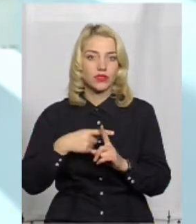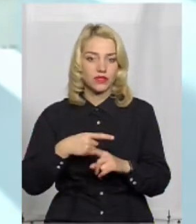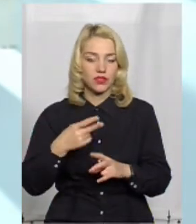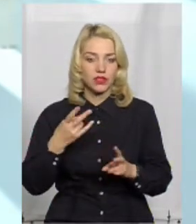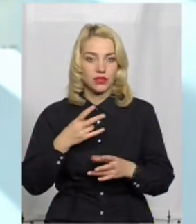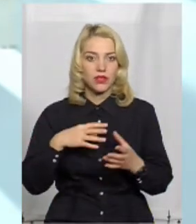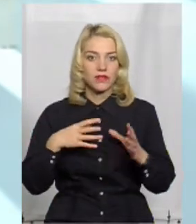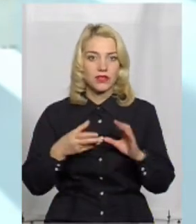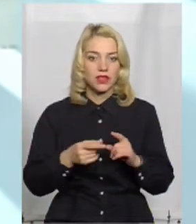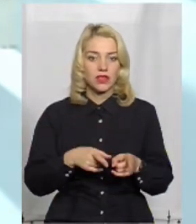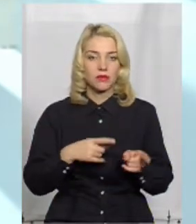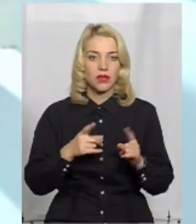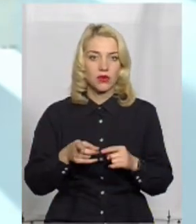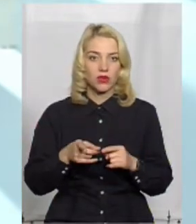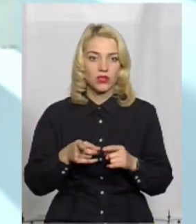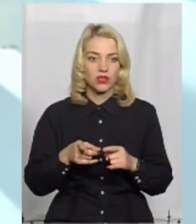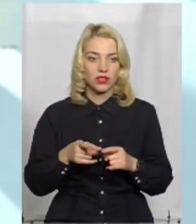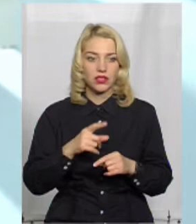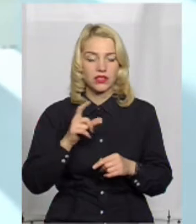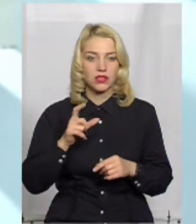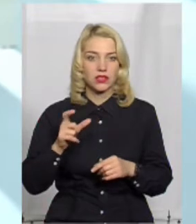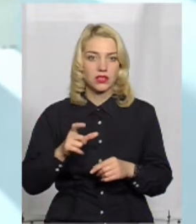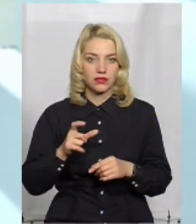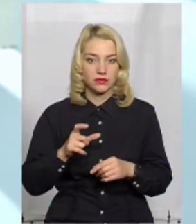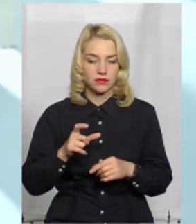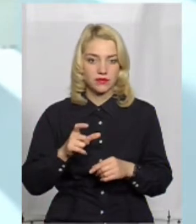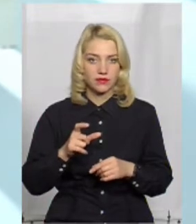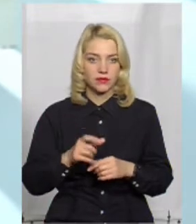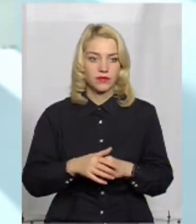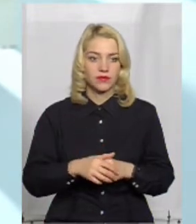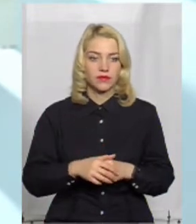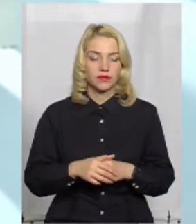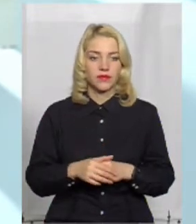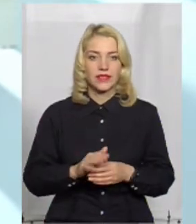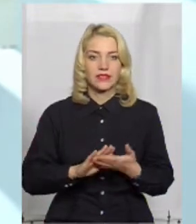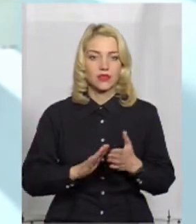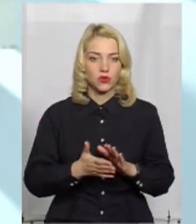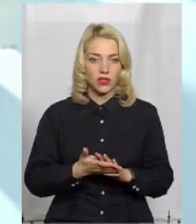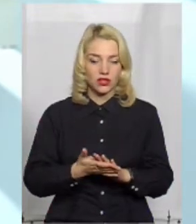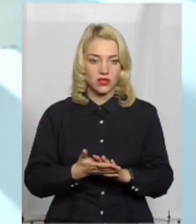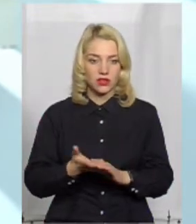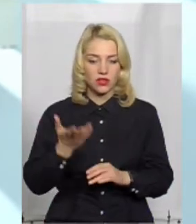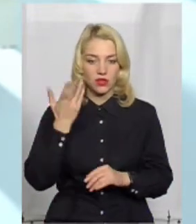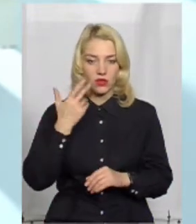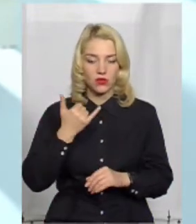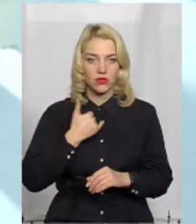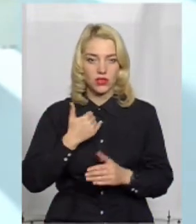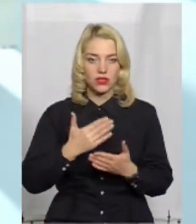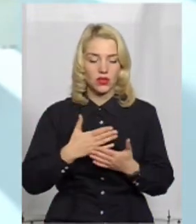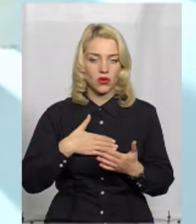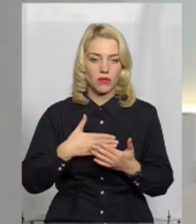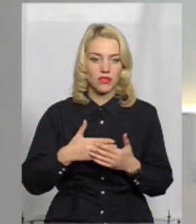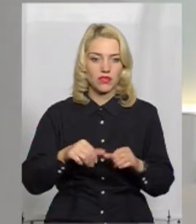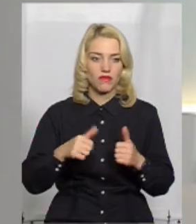потрібно переходити з ситуації, коли в нас є громадські